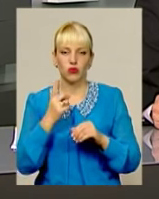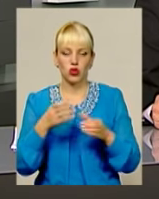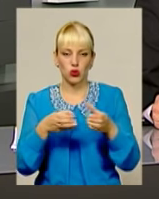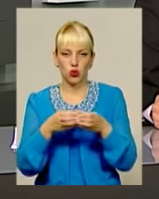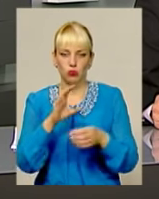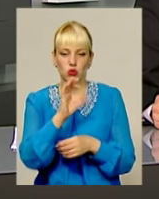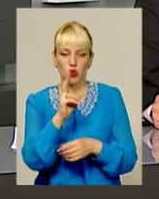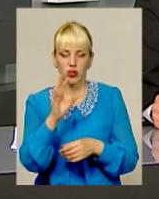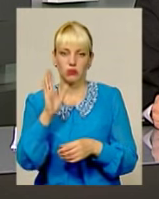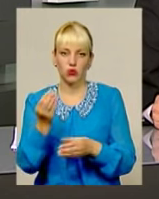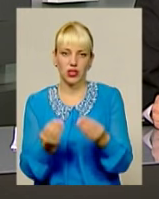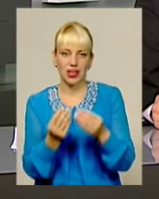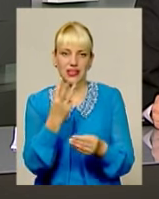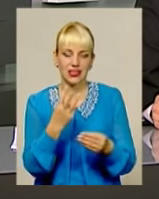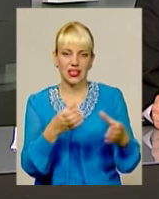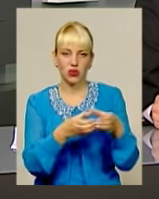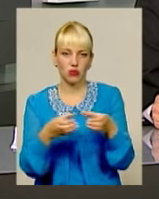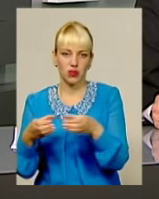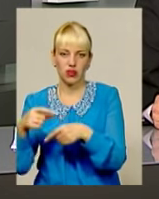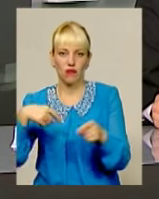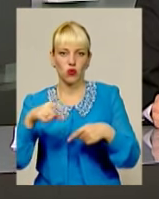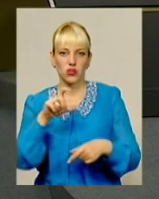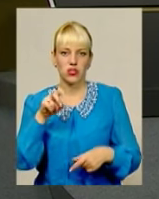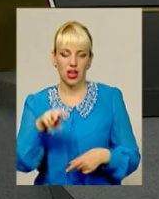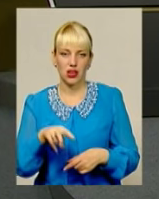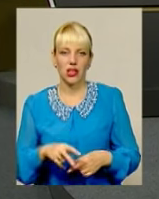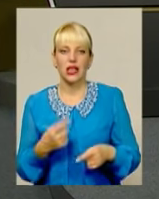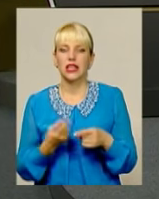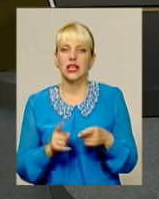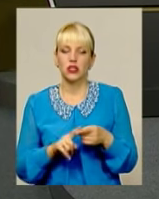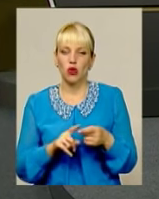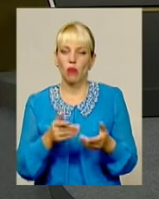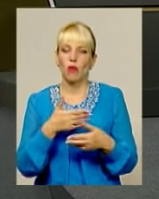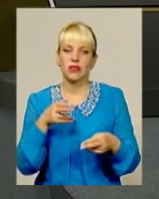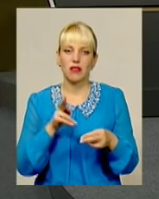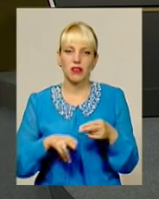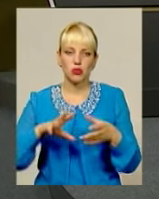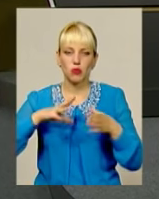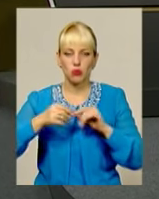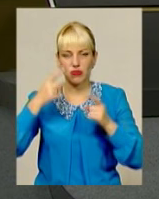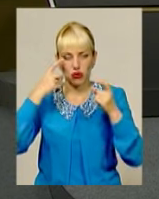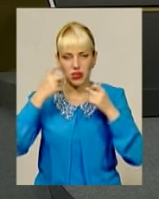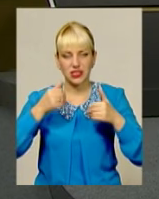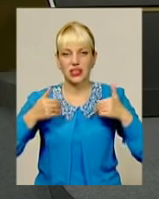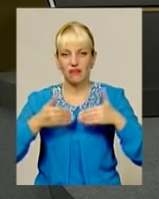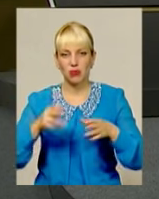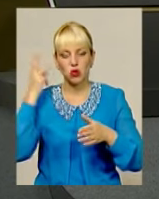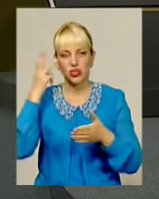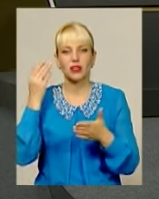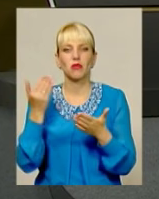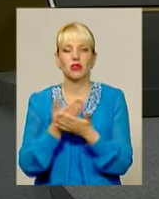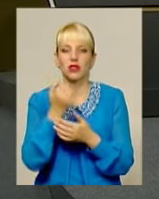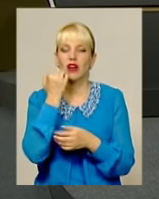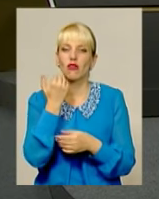Соколом гратимуть іще три збірних із футзалу. І на цьому ми завершуємо підсумковий інформаційний випуск «Подільська